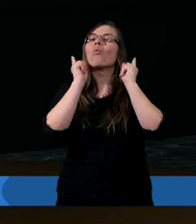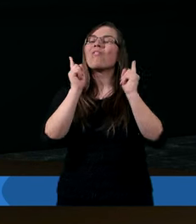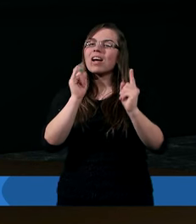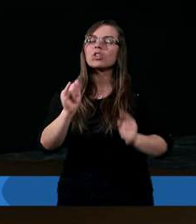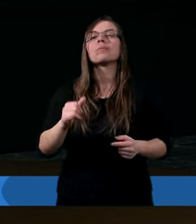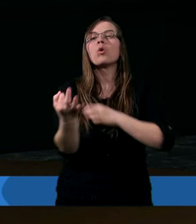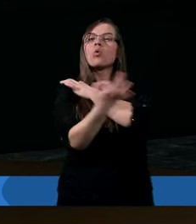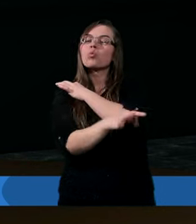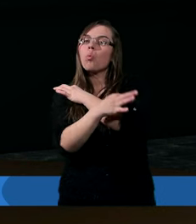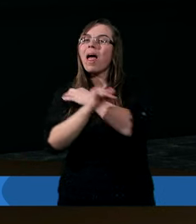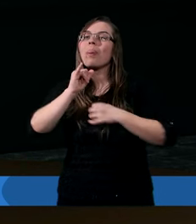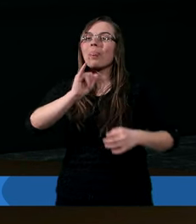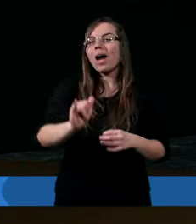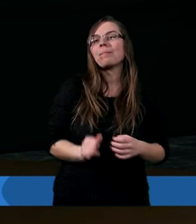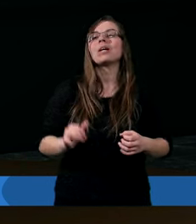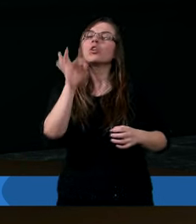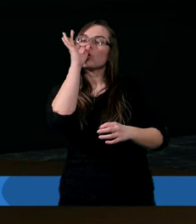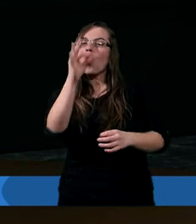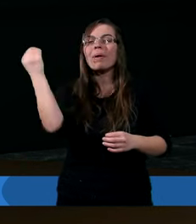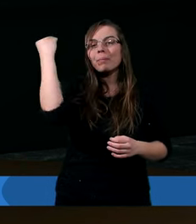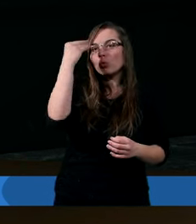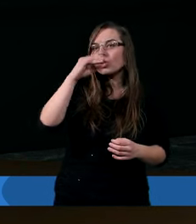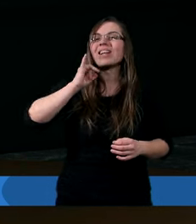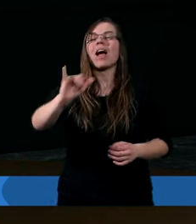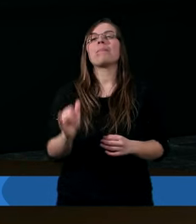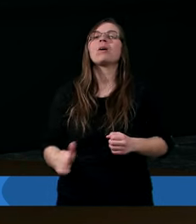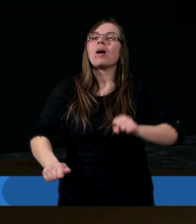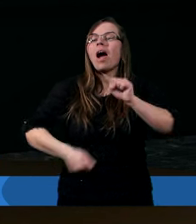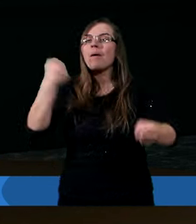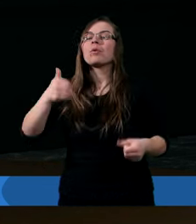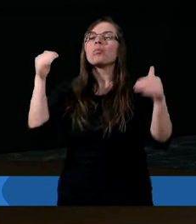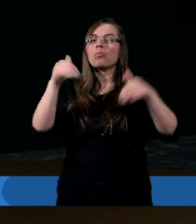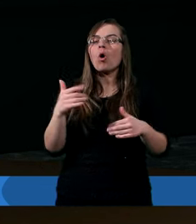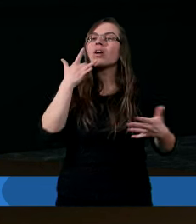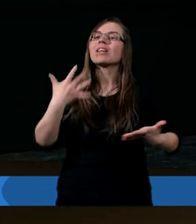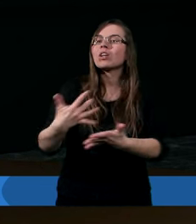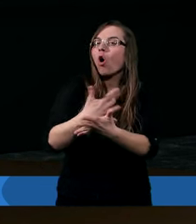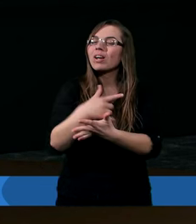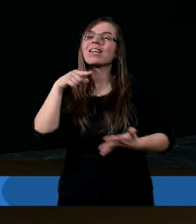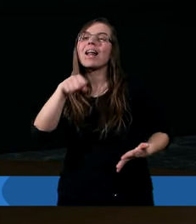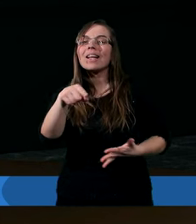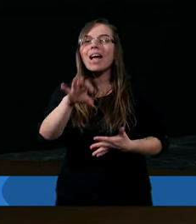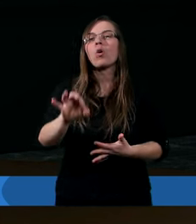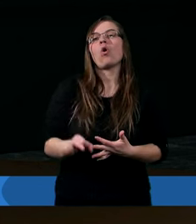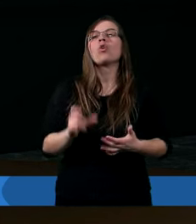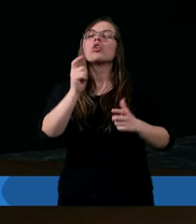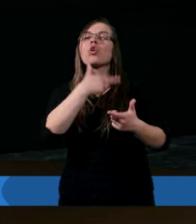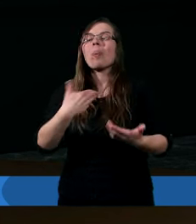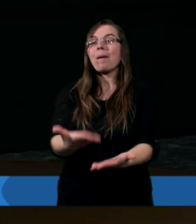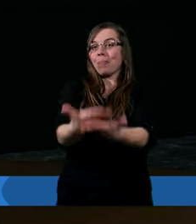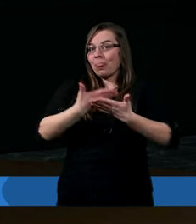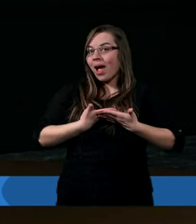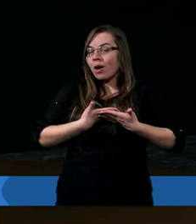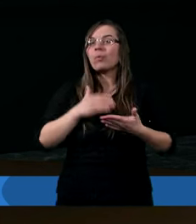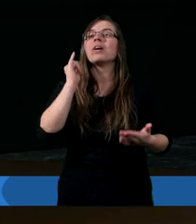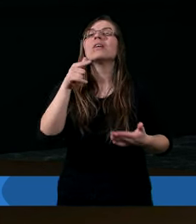studentami i dobrymi uczniami, abyśmy mogli skorzystać z tego, co nam ofiarowała,